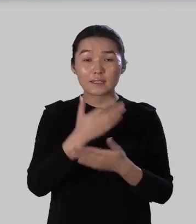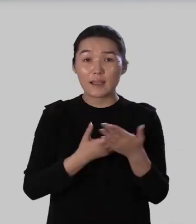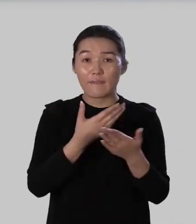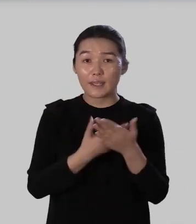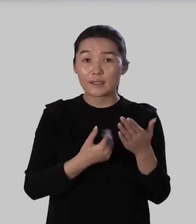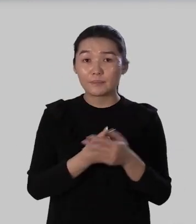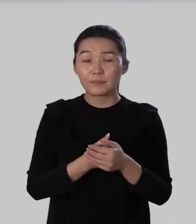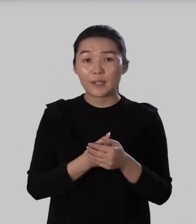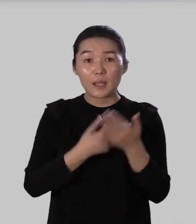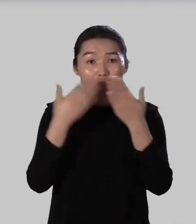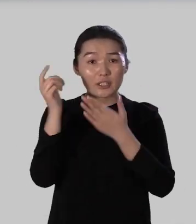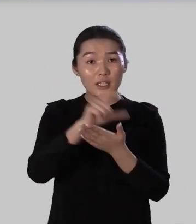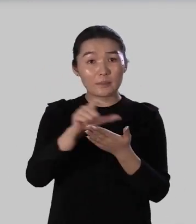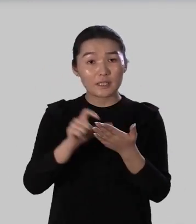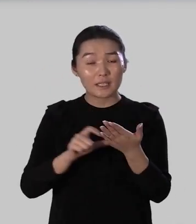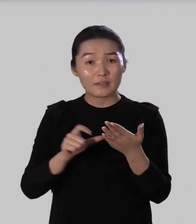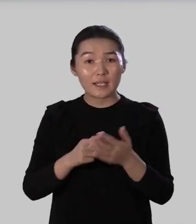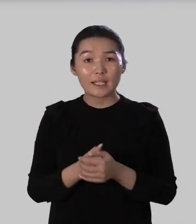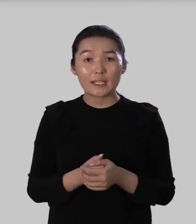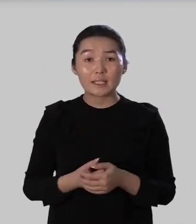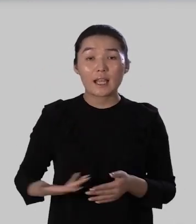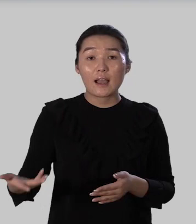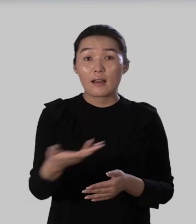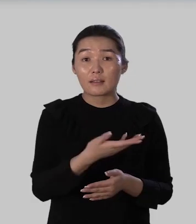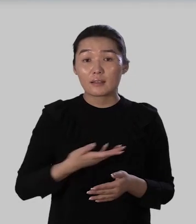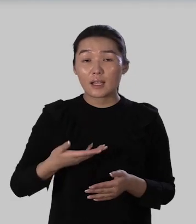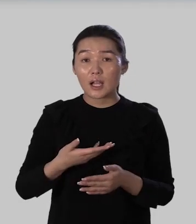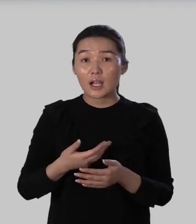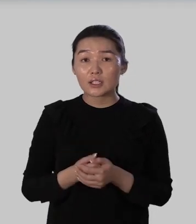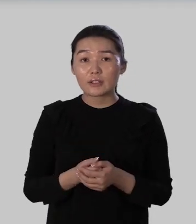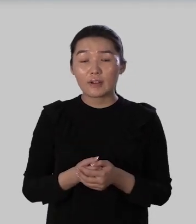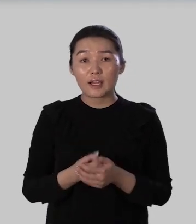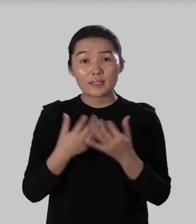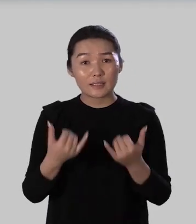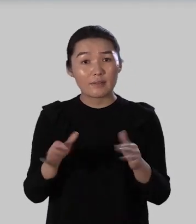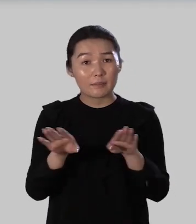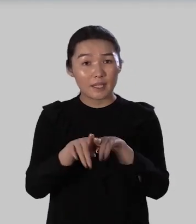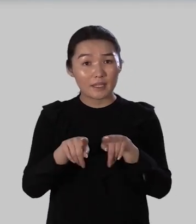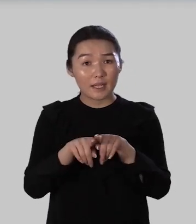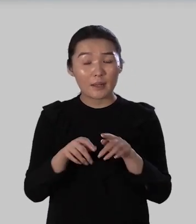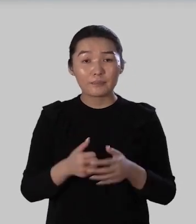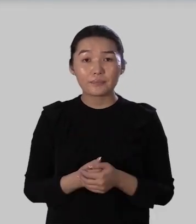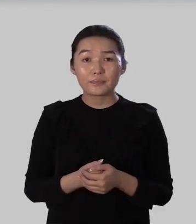прочитаем стихотворение Данияра Дзиркембаева нашего соотечественника и современника